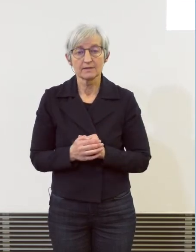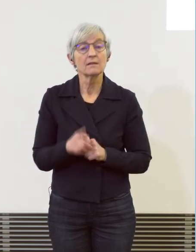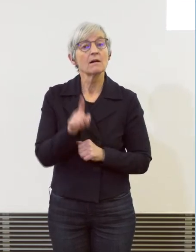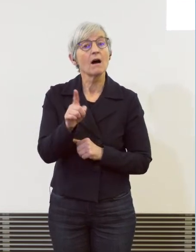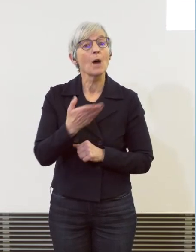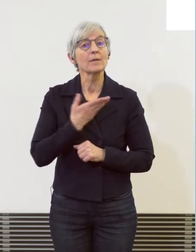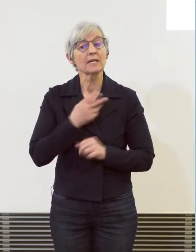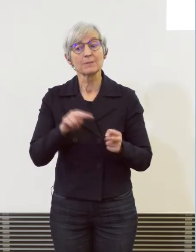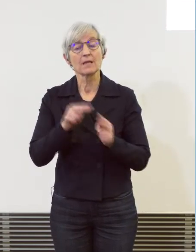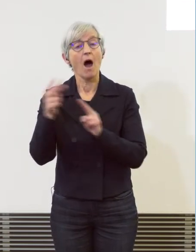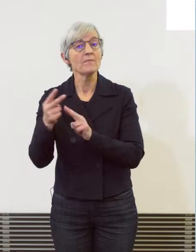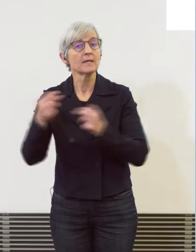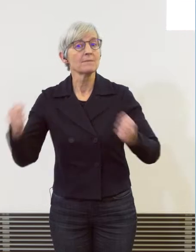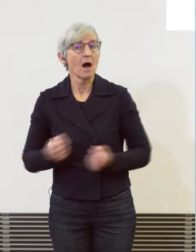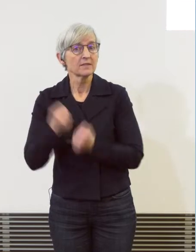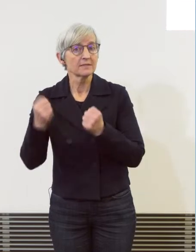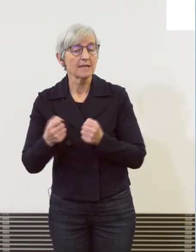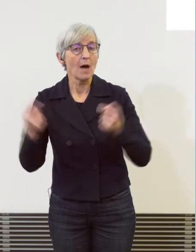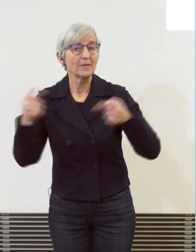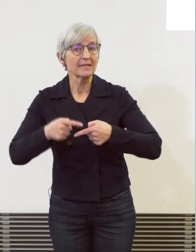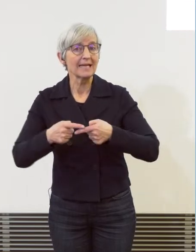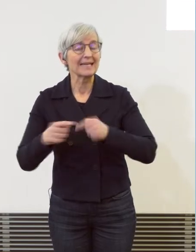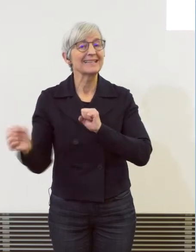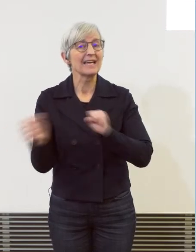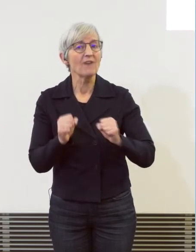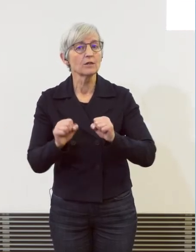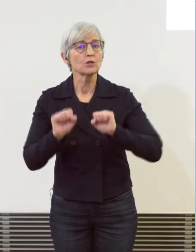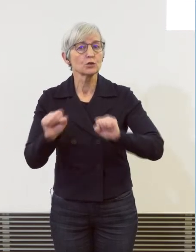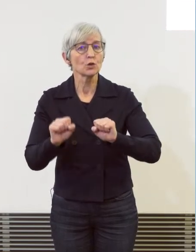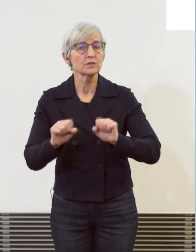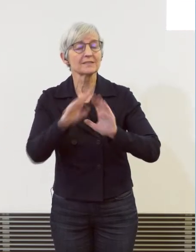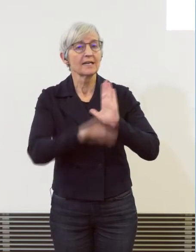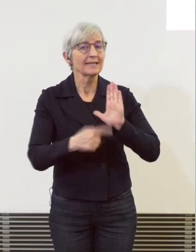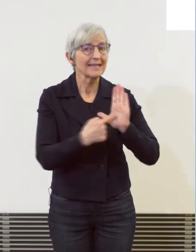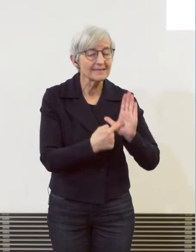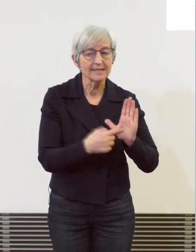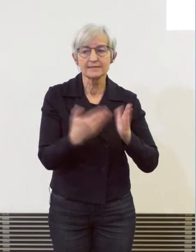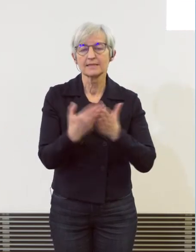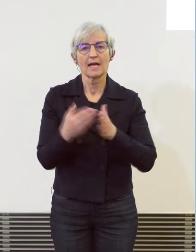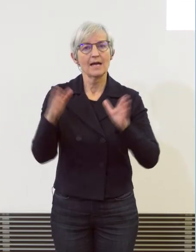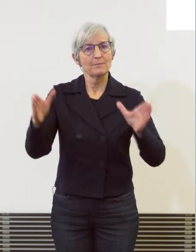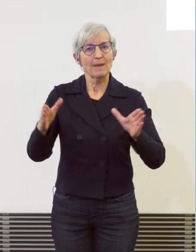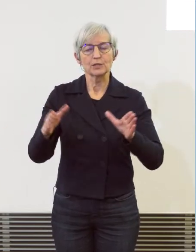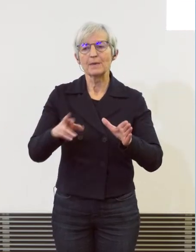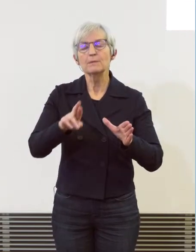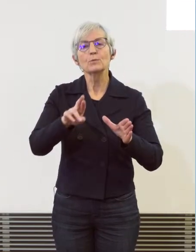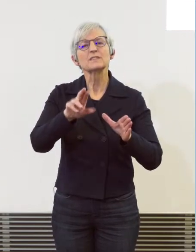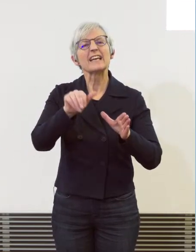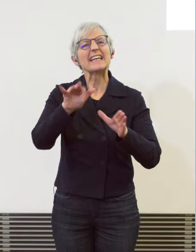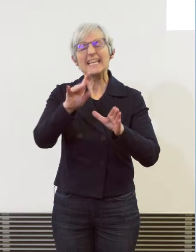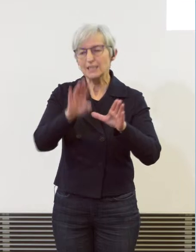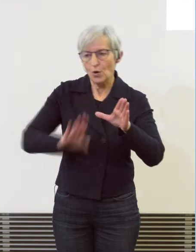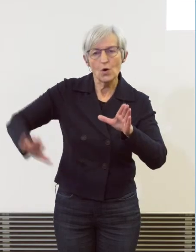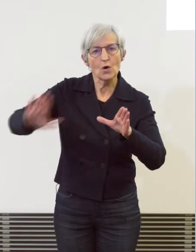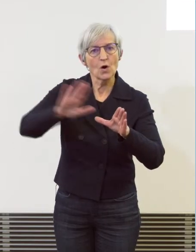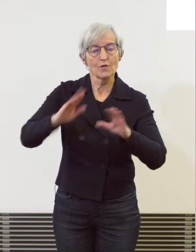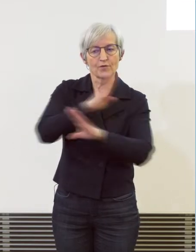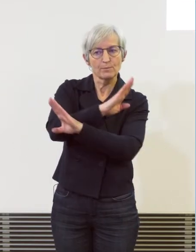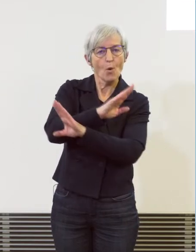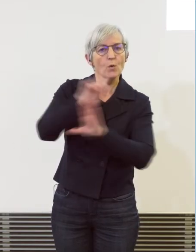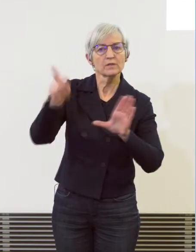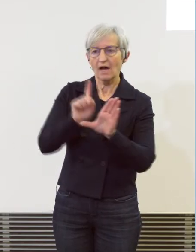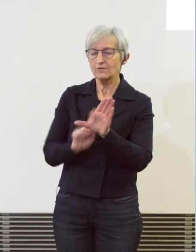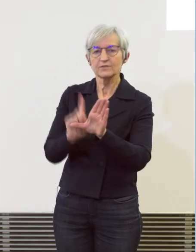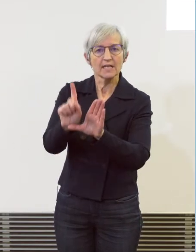verfügen kann, also Rayon-Verbot zum Beispiel. Die Polizei könnte bis 14 Tage die